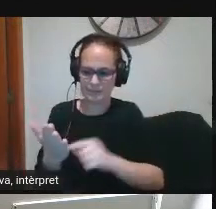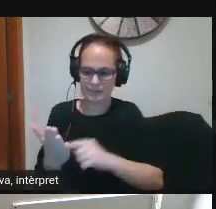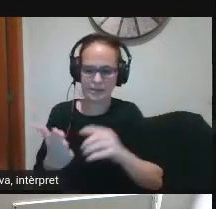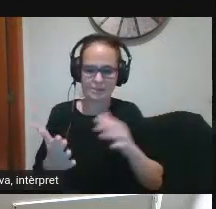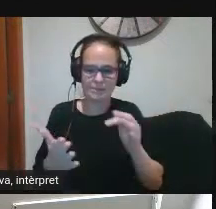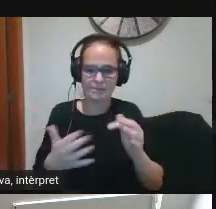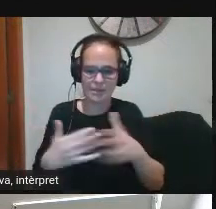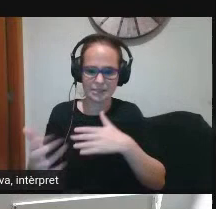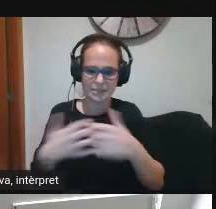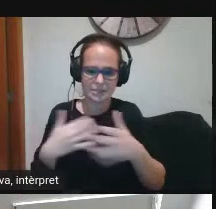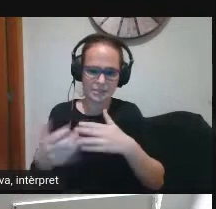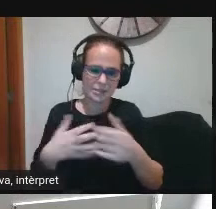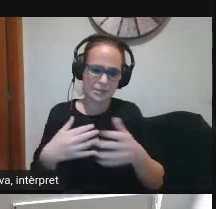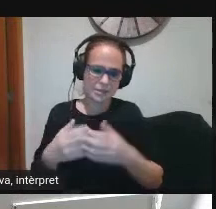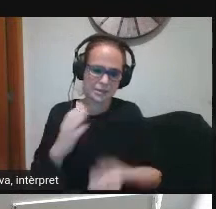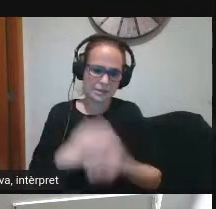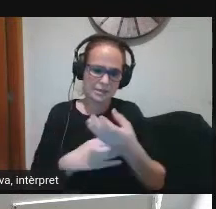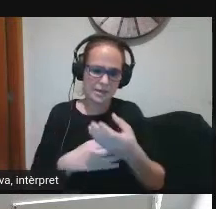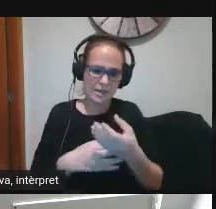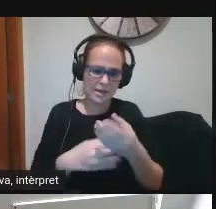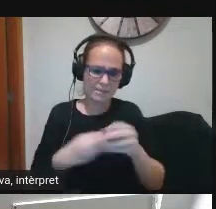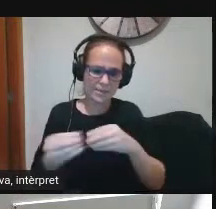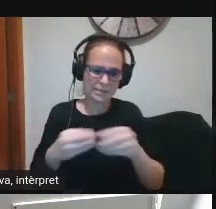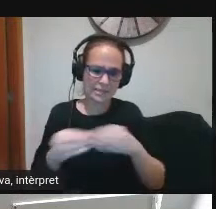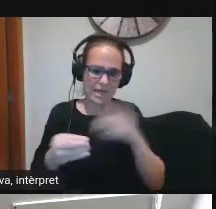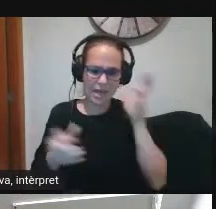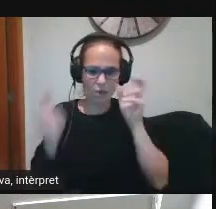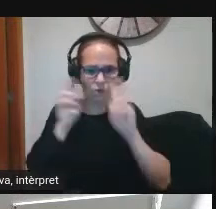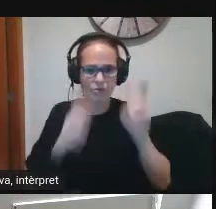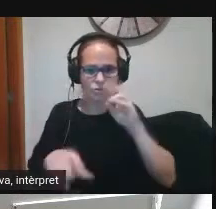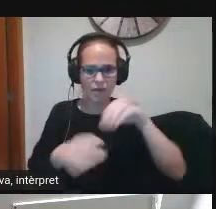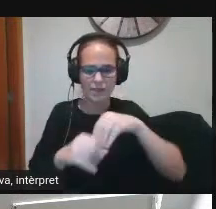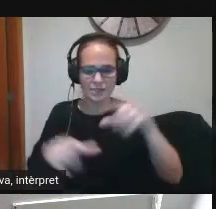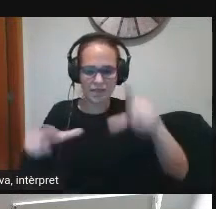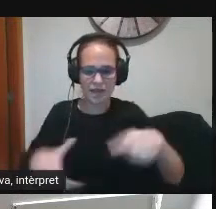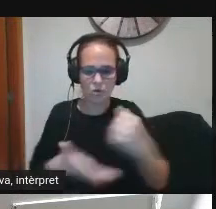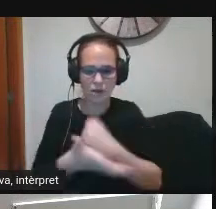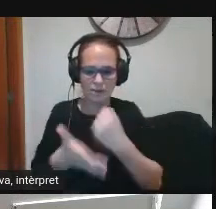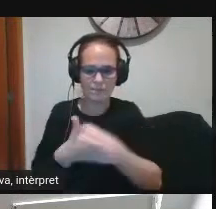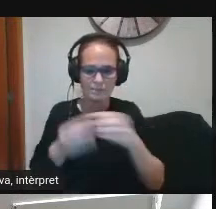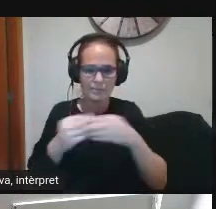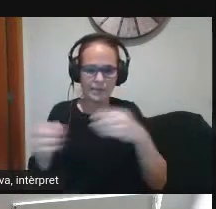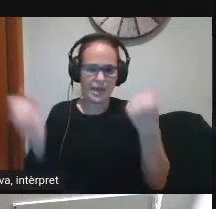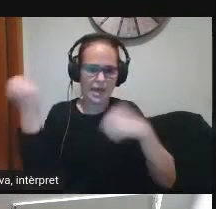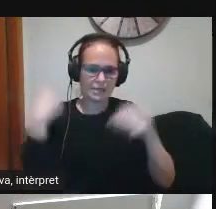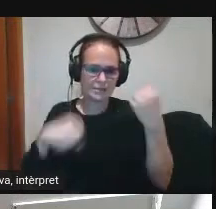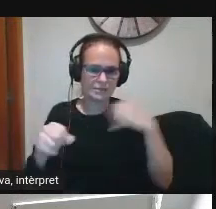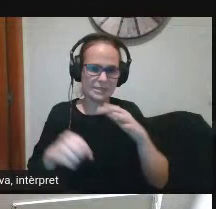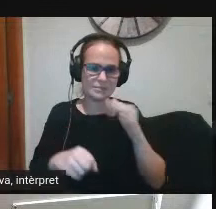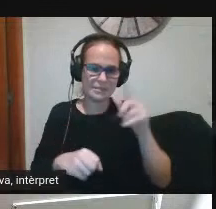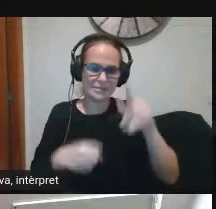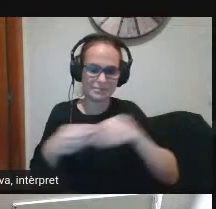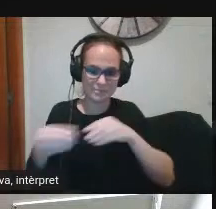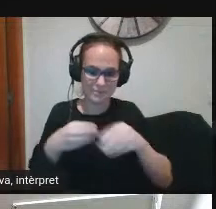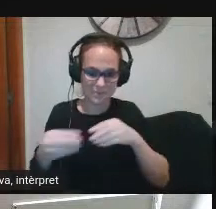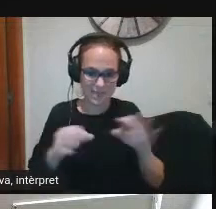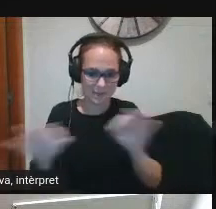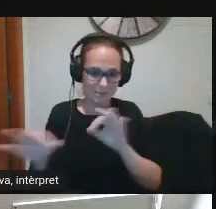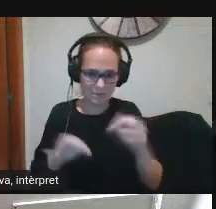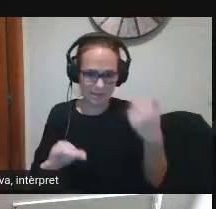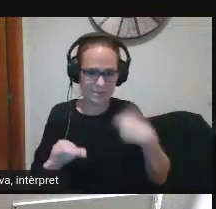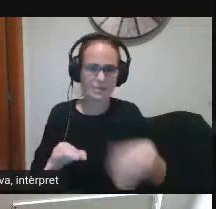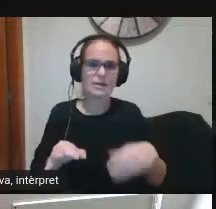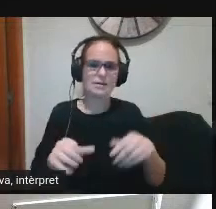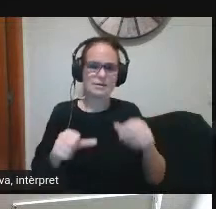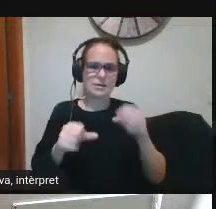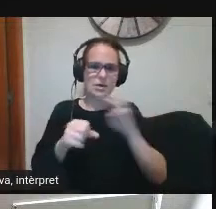audiovisual sobre diferents activitats que facin a l'aula i després aquest material preparat és el que s'edifona a